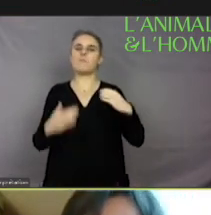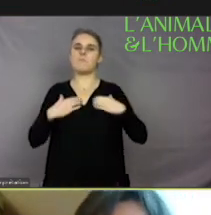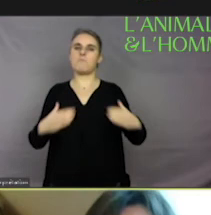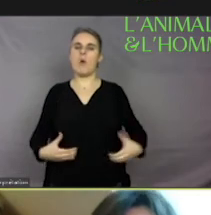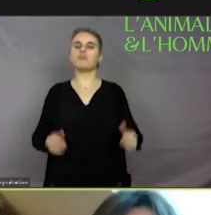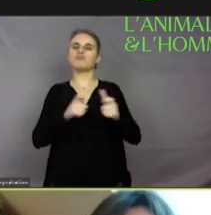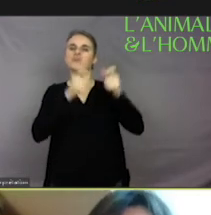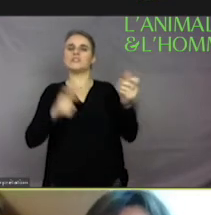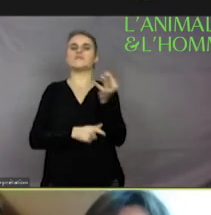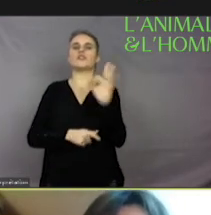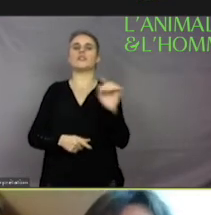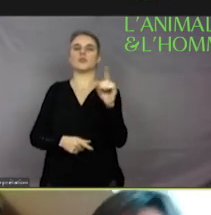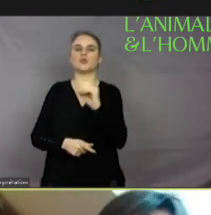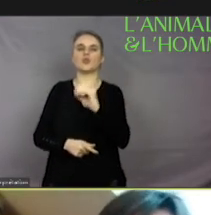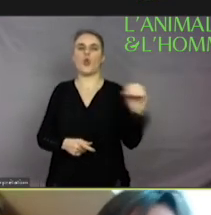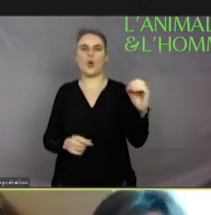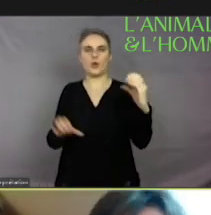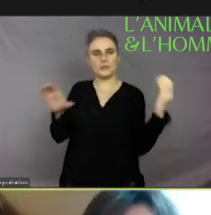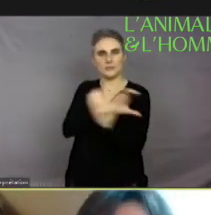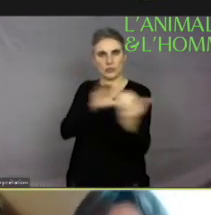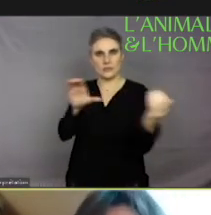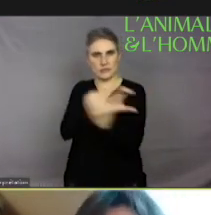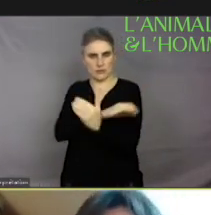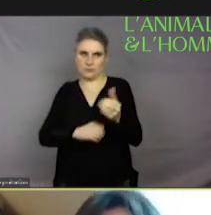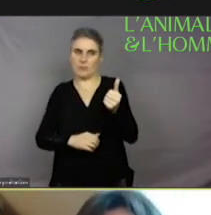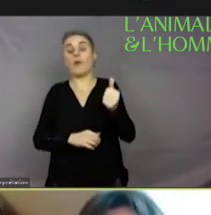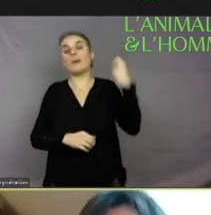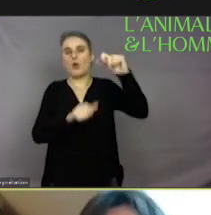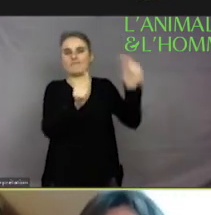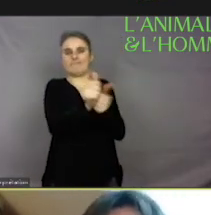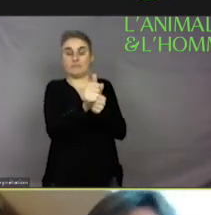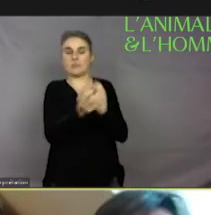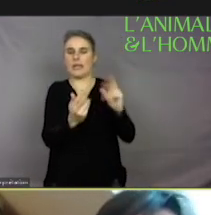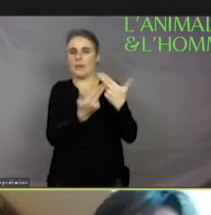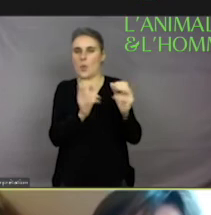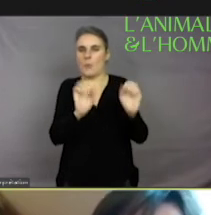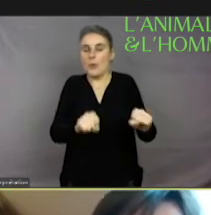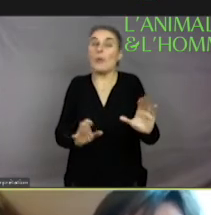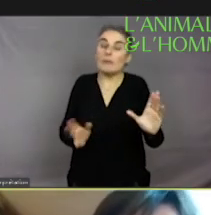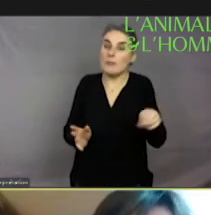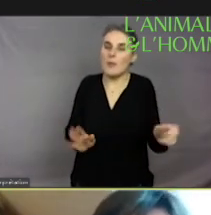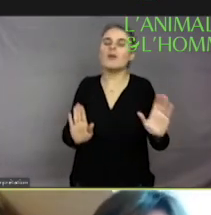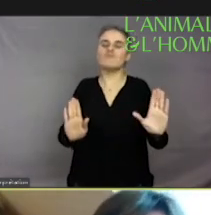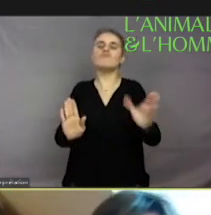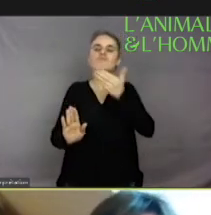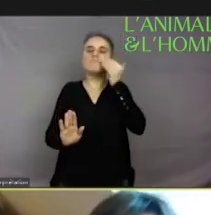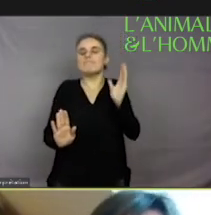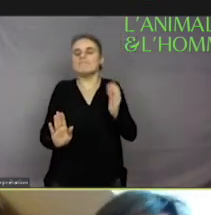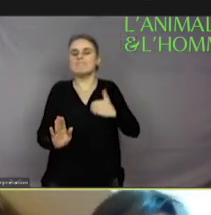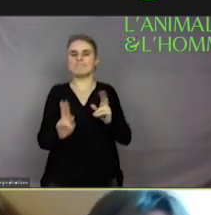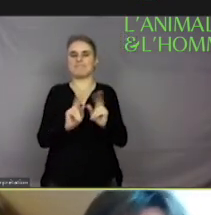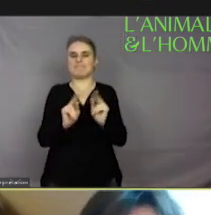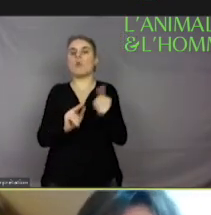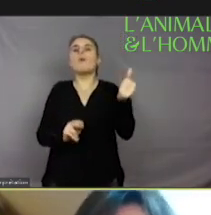-président même, est plus apte à répondre à cette question que moi. Mais je vais reprendre un petit peu ce qu'il